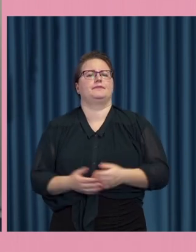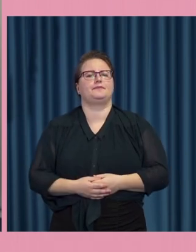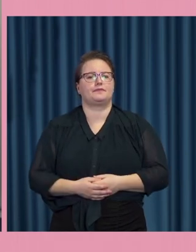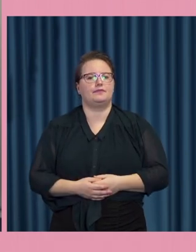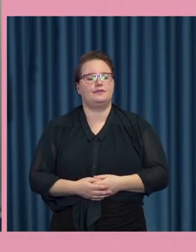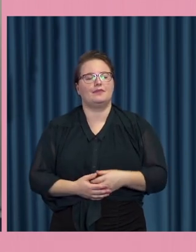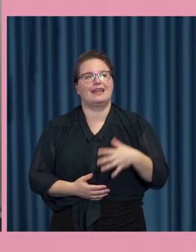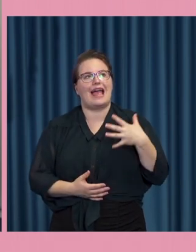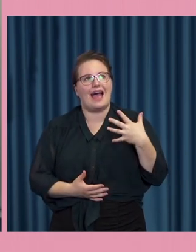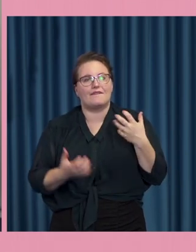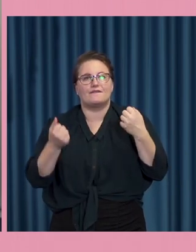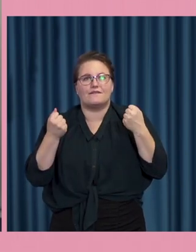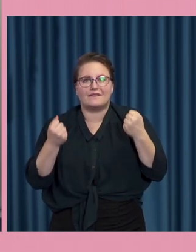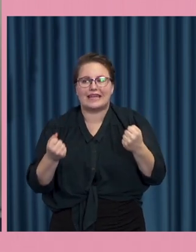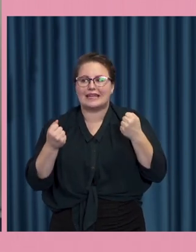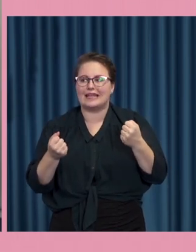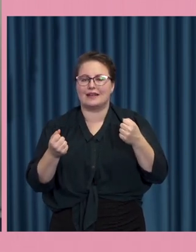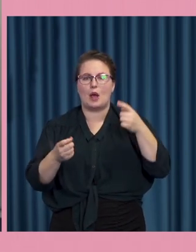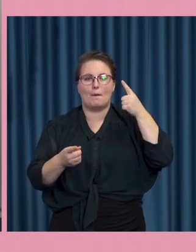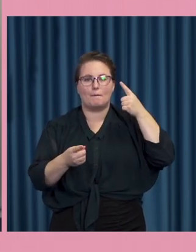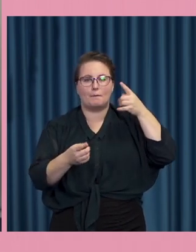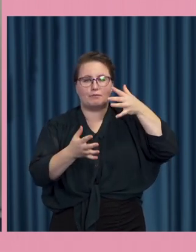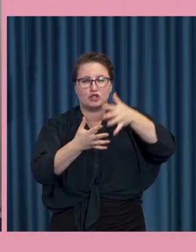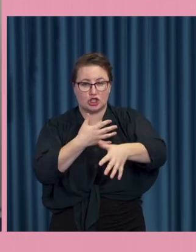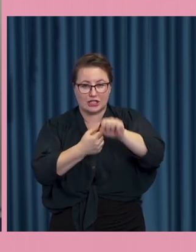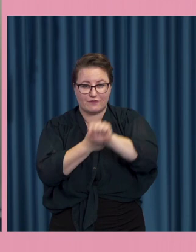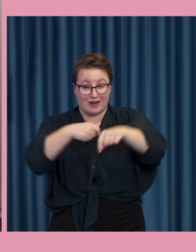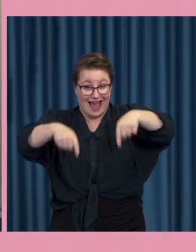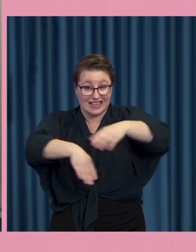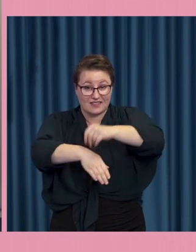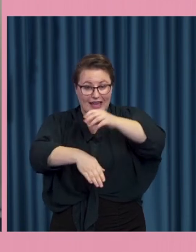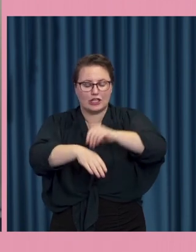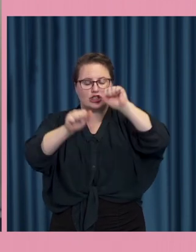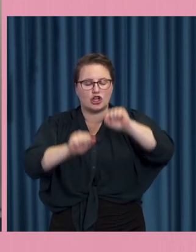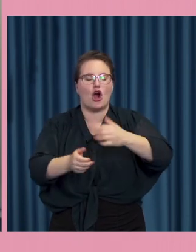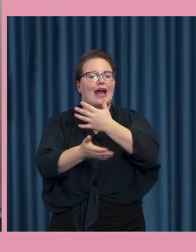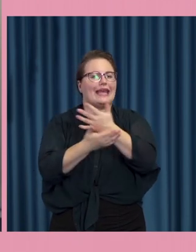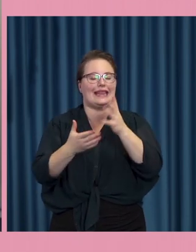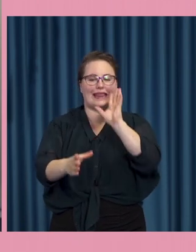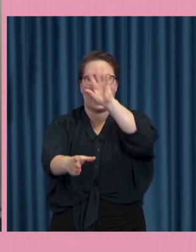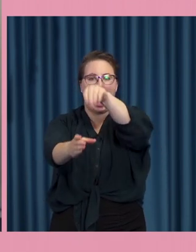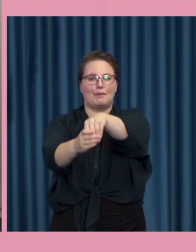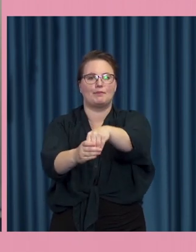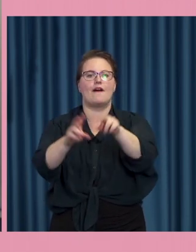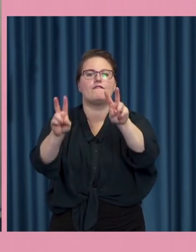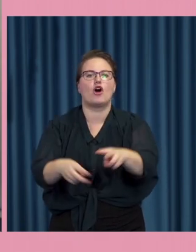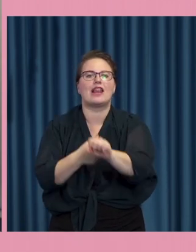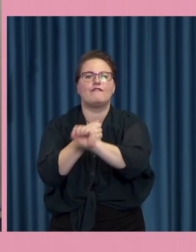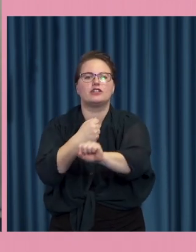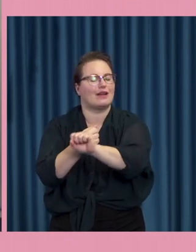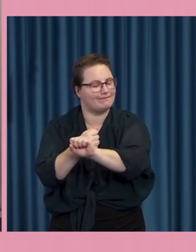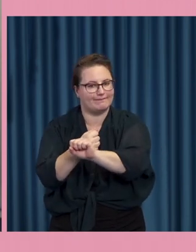psykologiska det psykologiska försvaret till Sverige inte är en del av försvaret överhuvudtaget utan är en del av